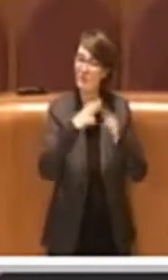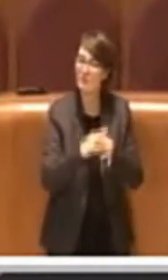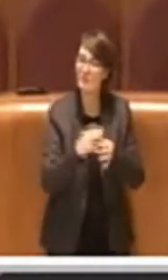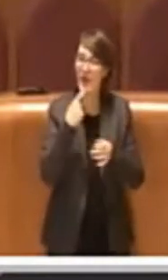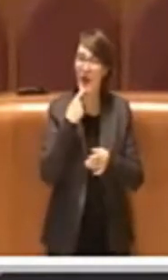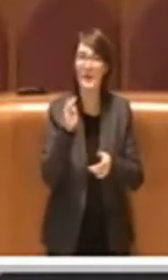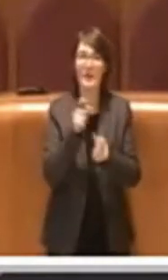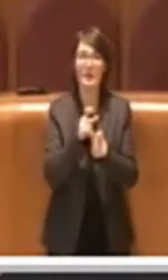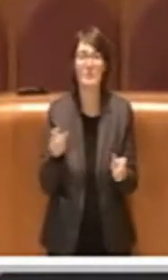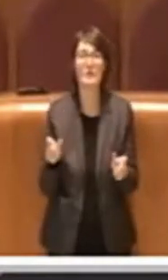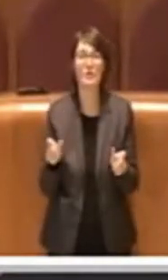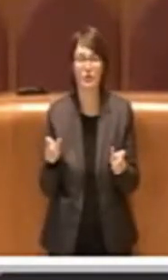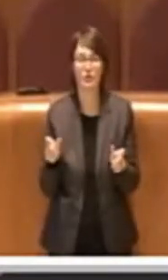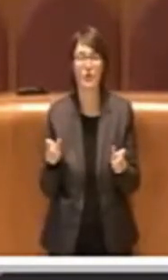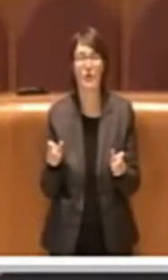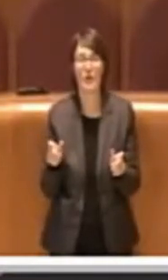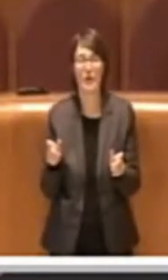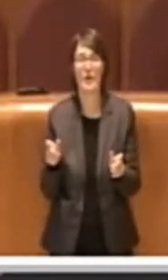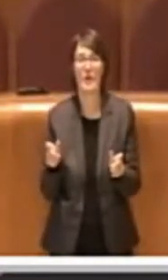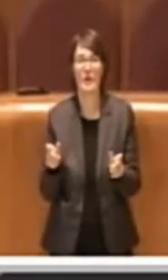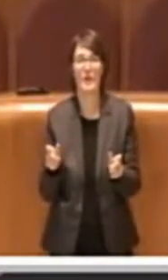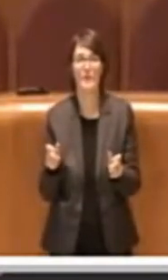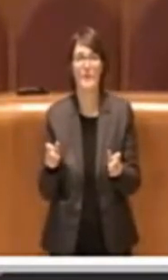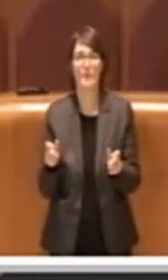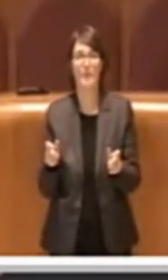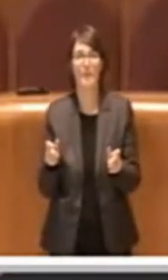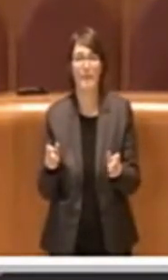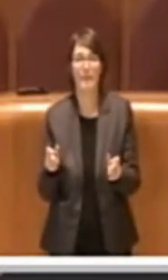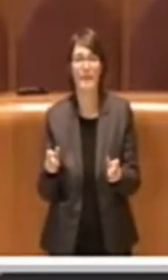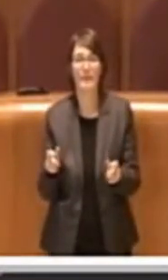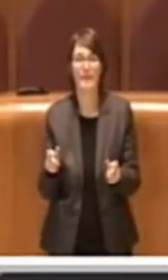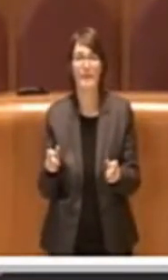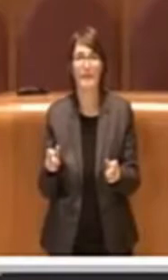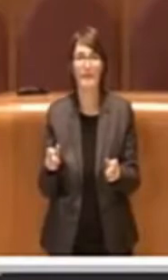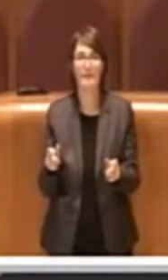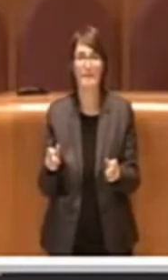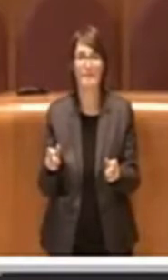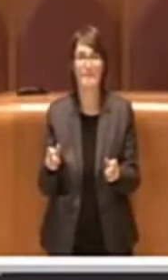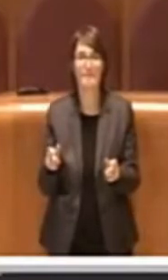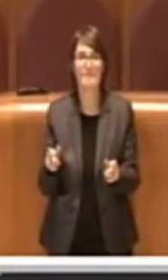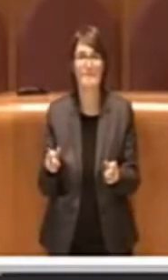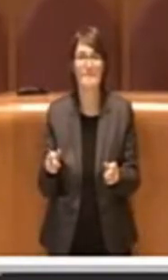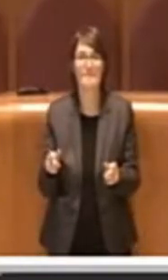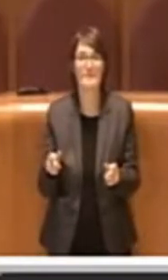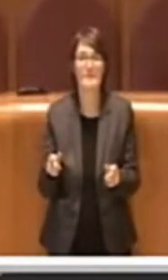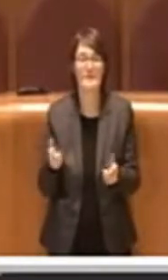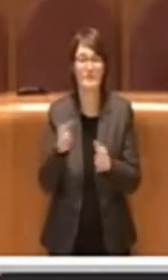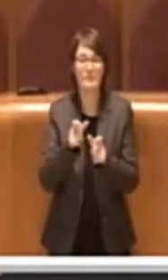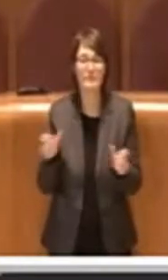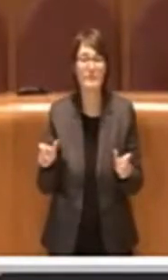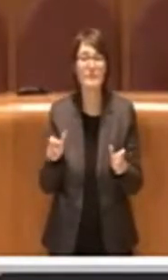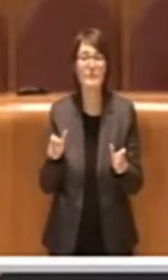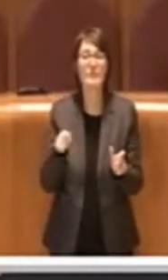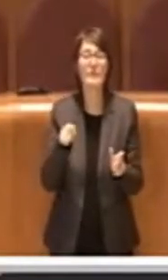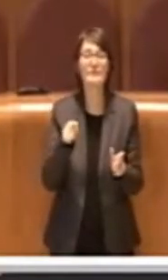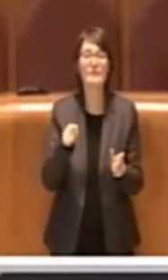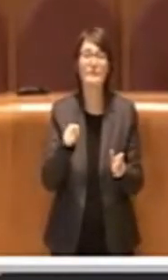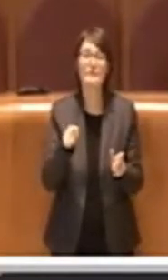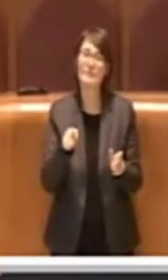che recuperano le persone, che mettono le persone in condizioni di poter